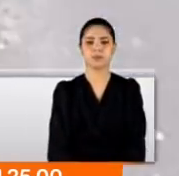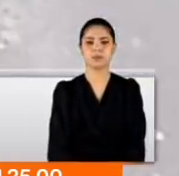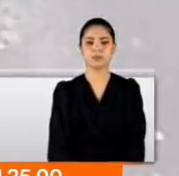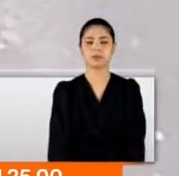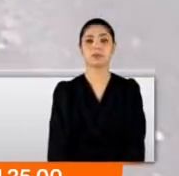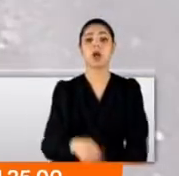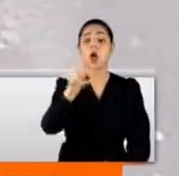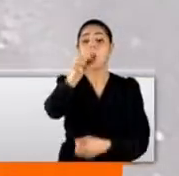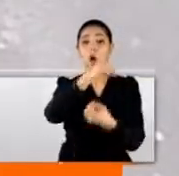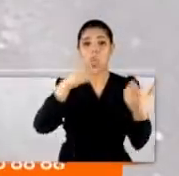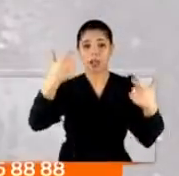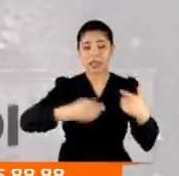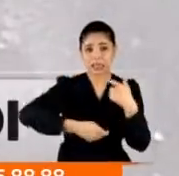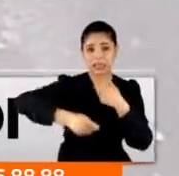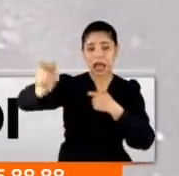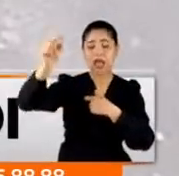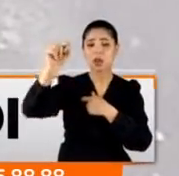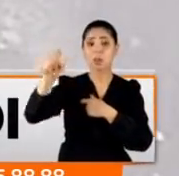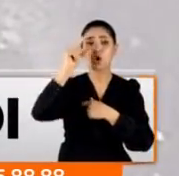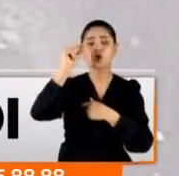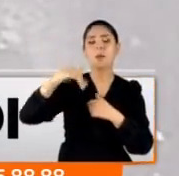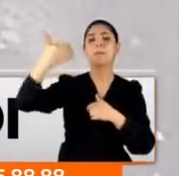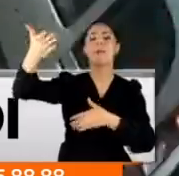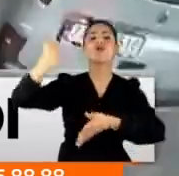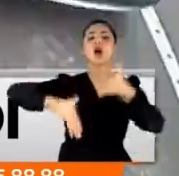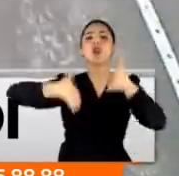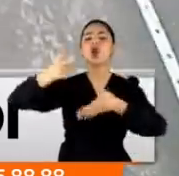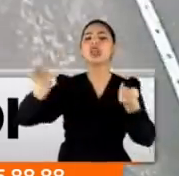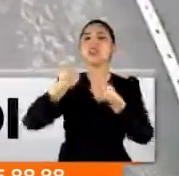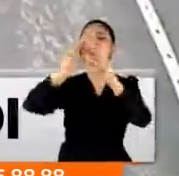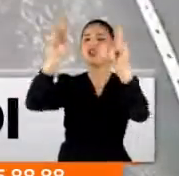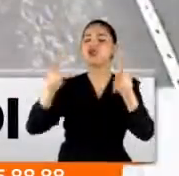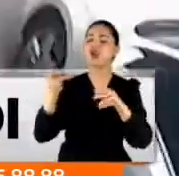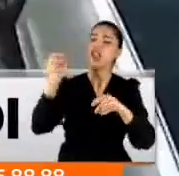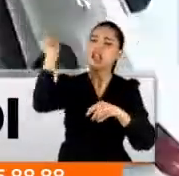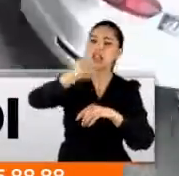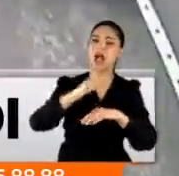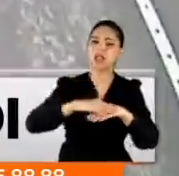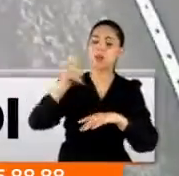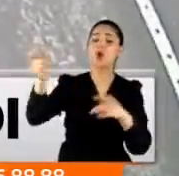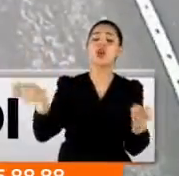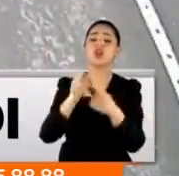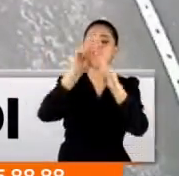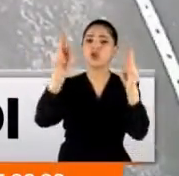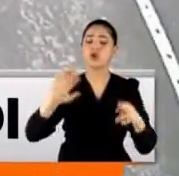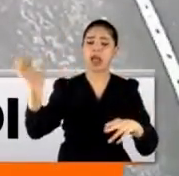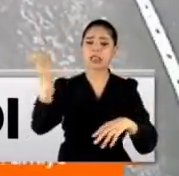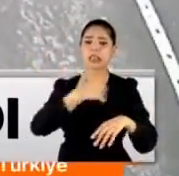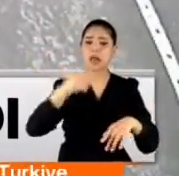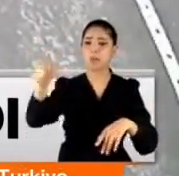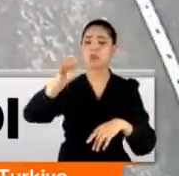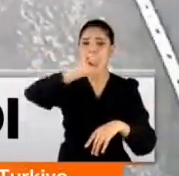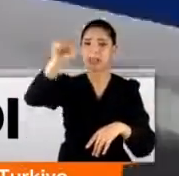Olay yerinden uzaklaşan şüpheli başka bir sokakta bulunan bir iş yerine de saldırdı. O iş yerinin sahibi çekiçli